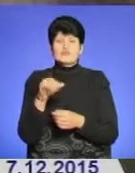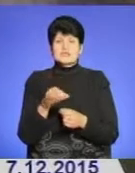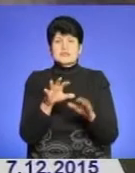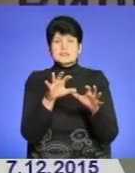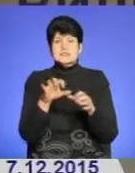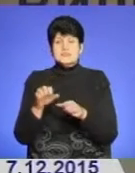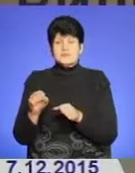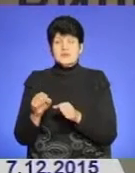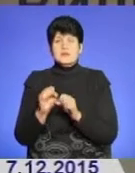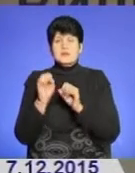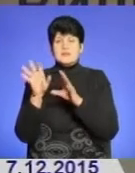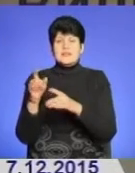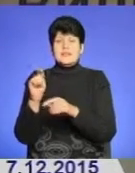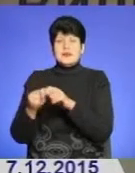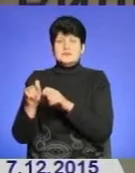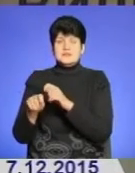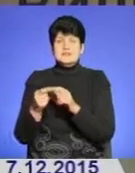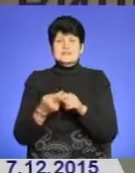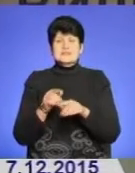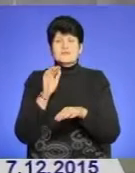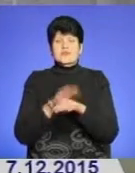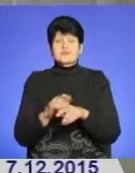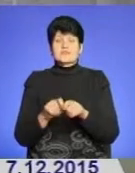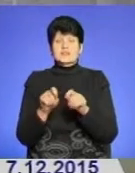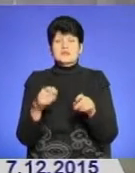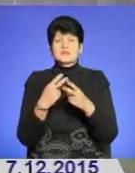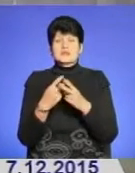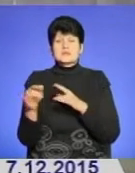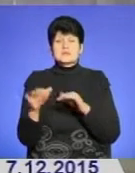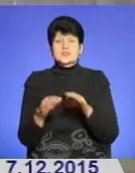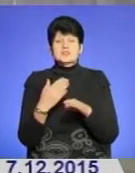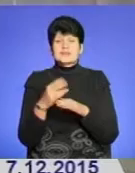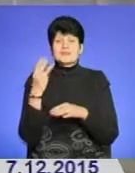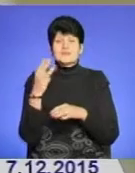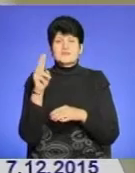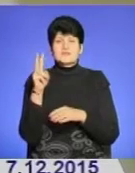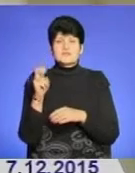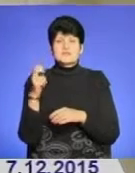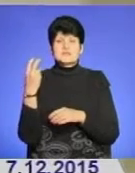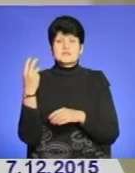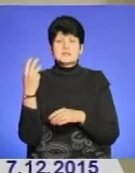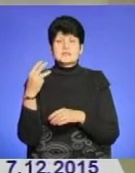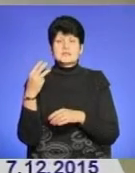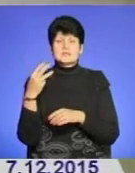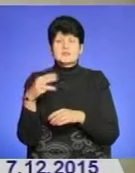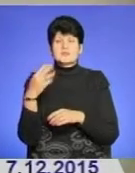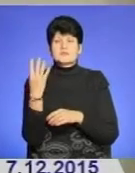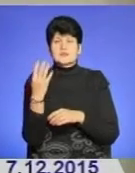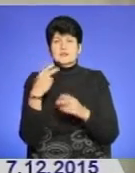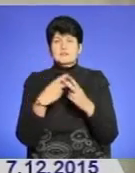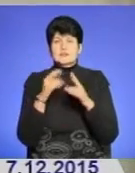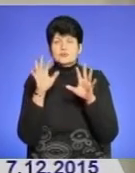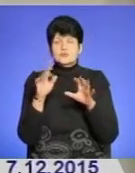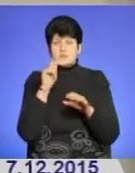поліцейські направили на експертизу. За цим фактом відкрито кримінальне провадження згідно частини 3 статті 204 Кримінального кодексу України.